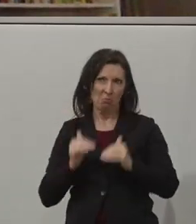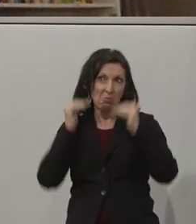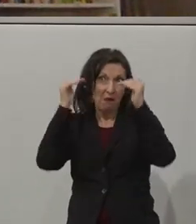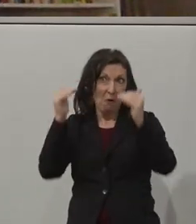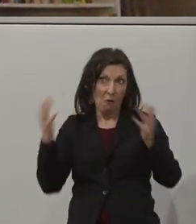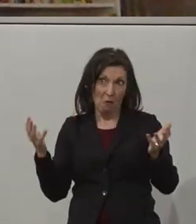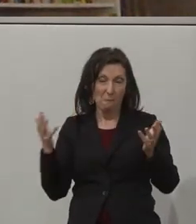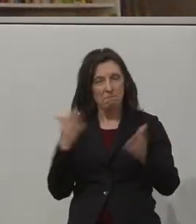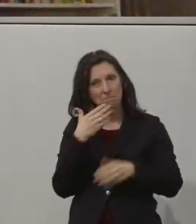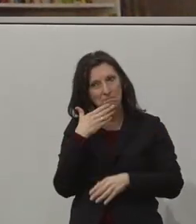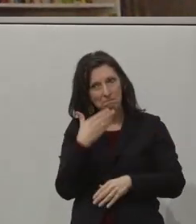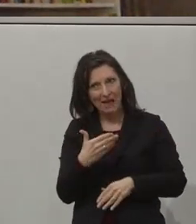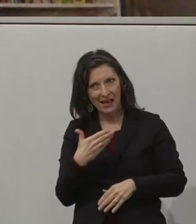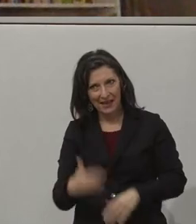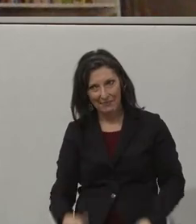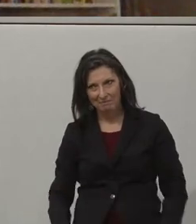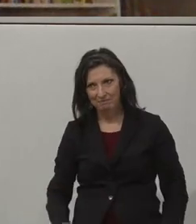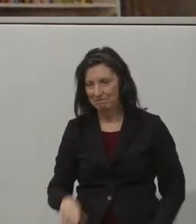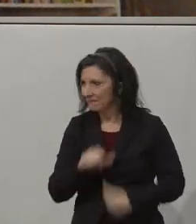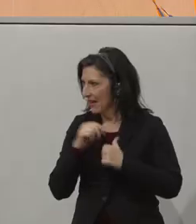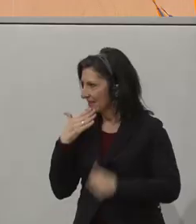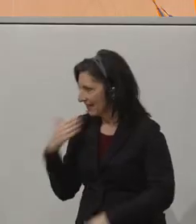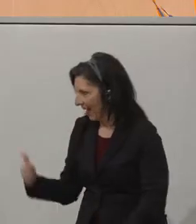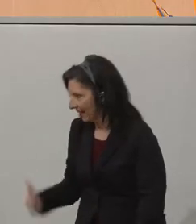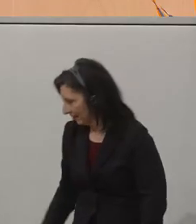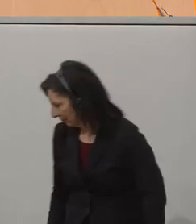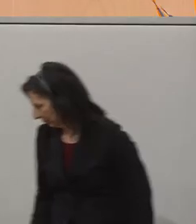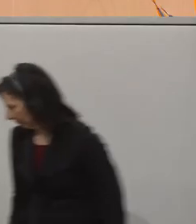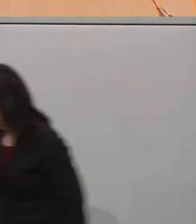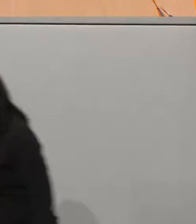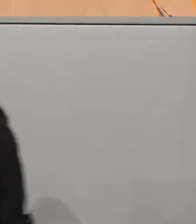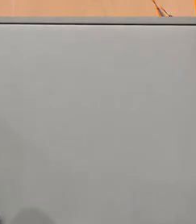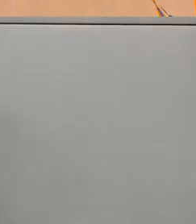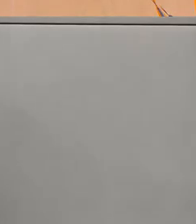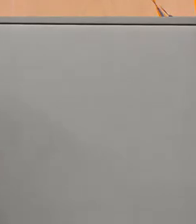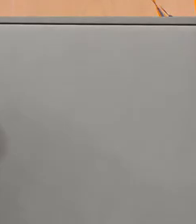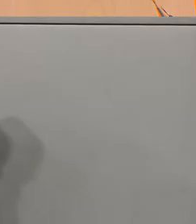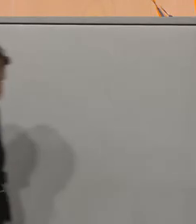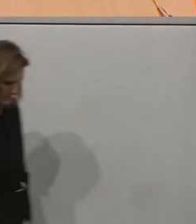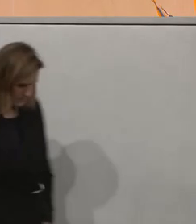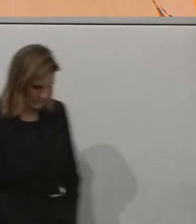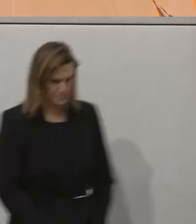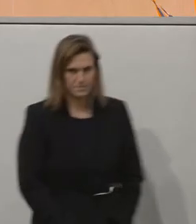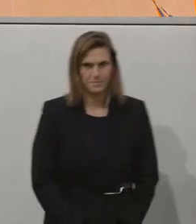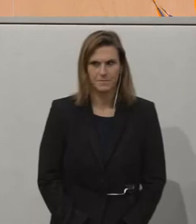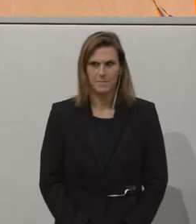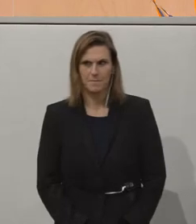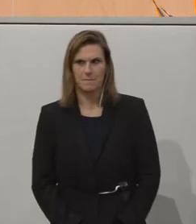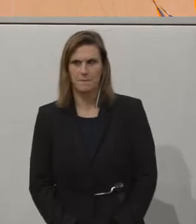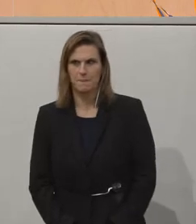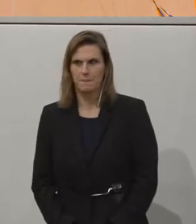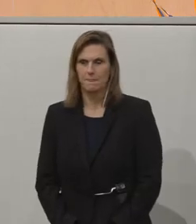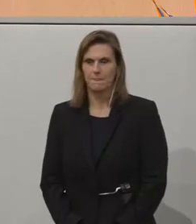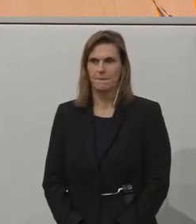Thank you. Herzlichen Dank, Franz Josef Ueinig. Und du hast es treffend gesagt, eine